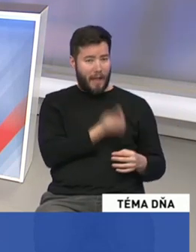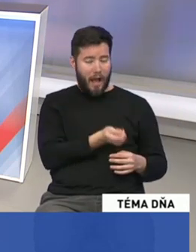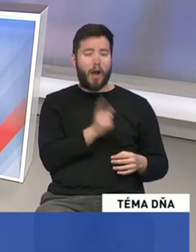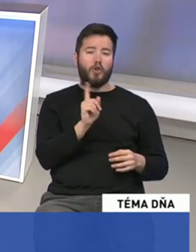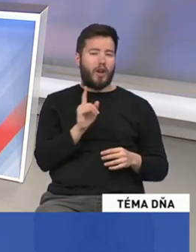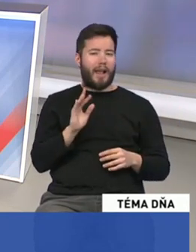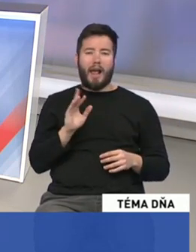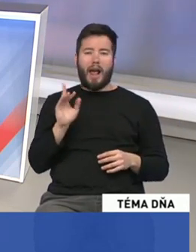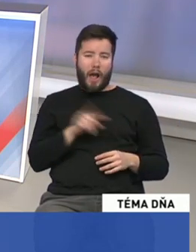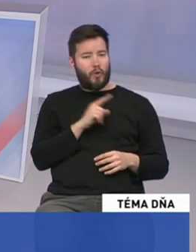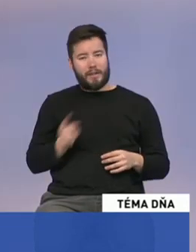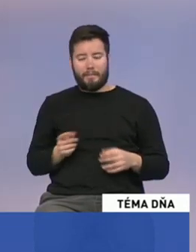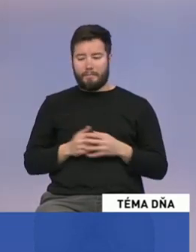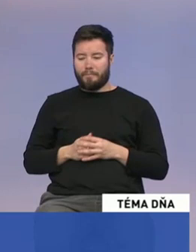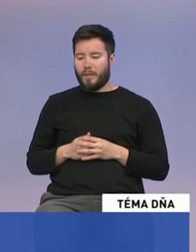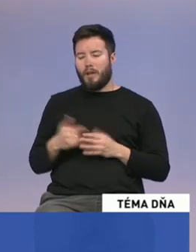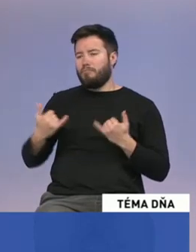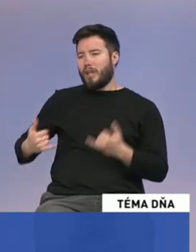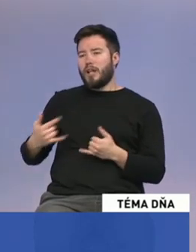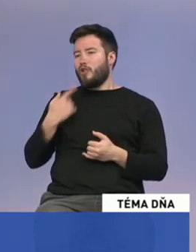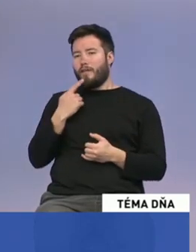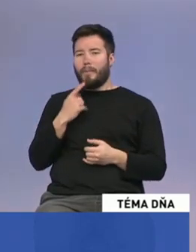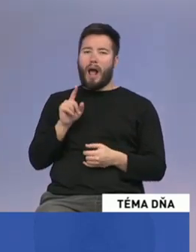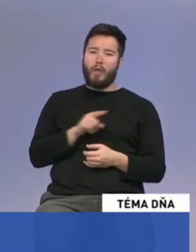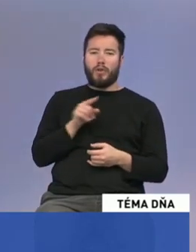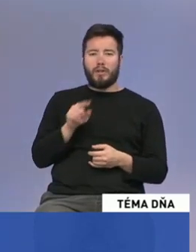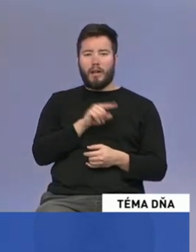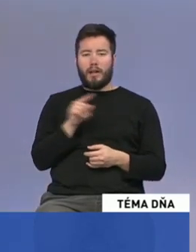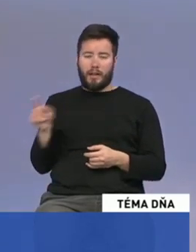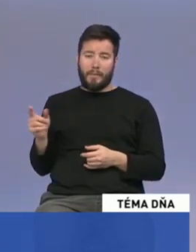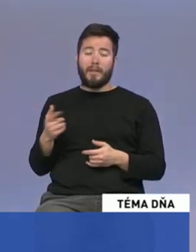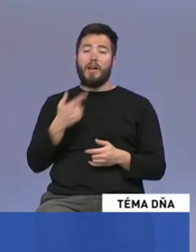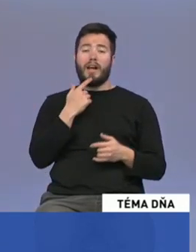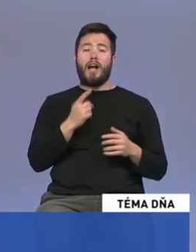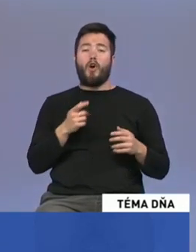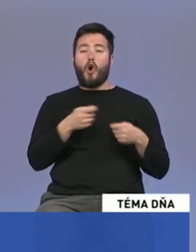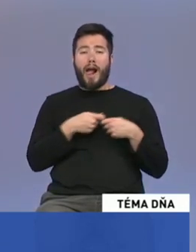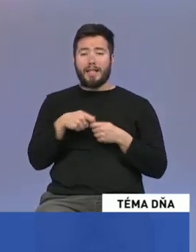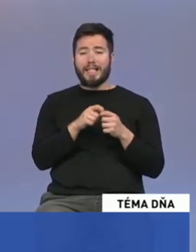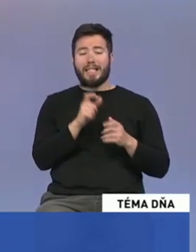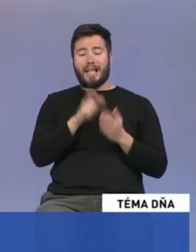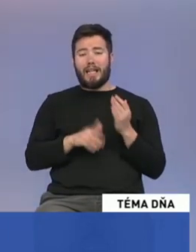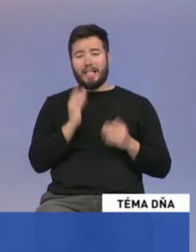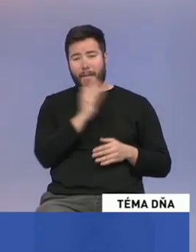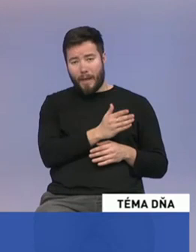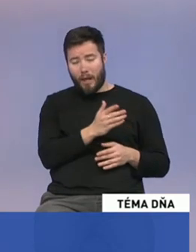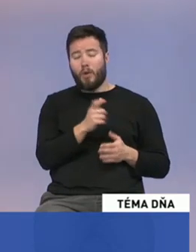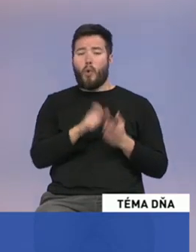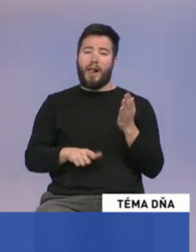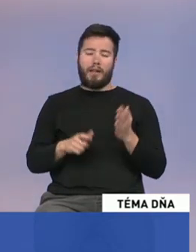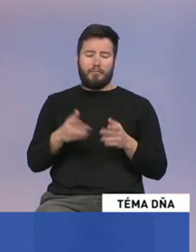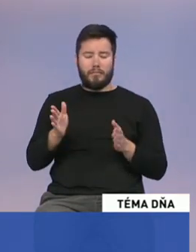nehovoril, že s kým áno, s kým nie. Isté, že to, čo bola koalícia so Smerom, alebo s Most HIT, boli aj